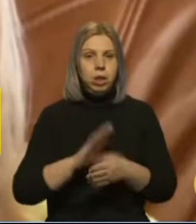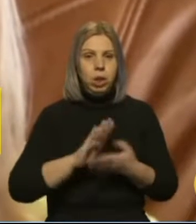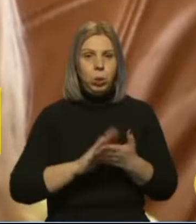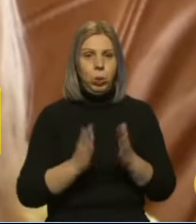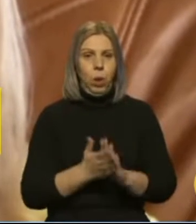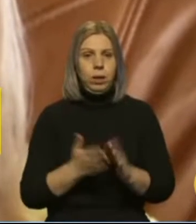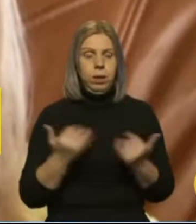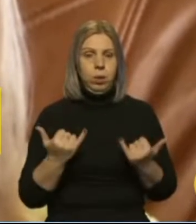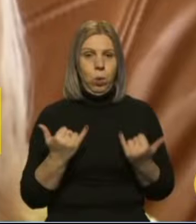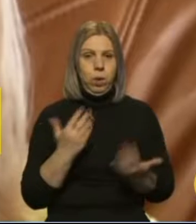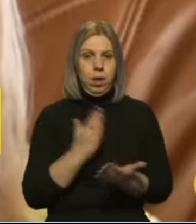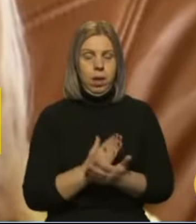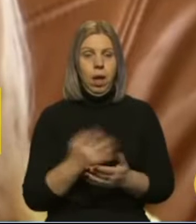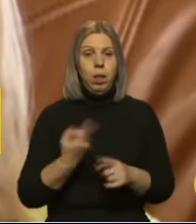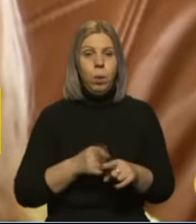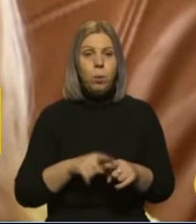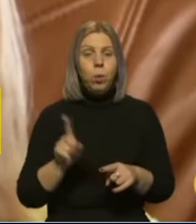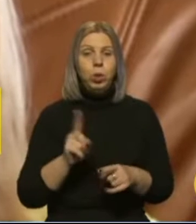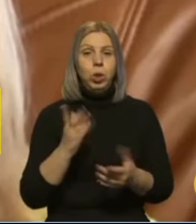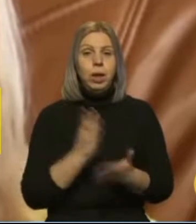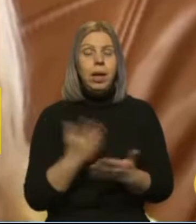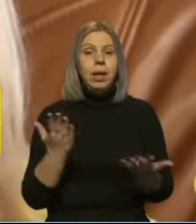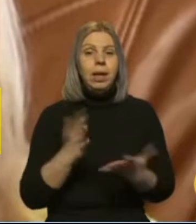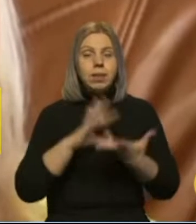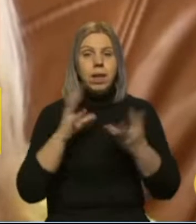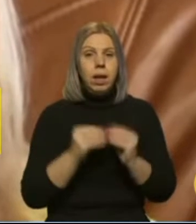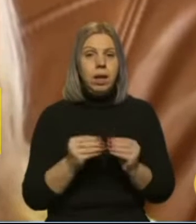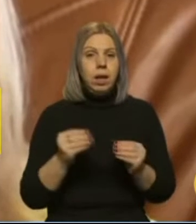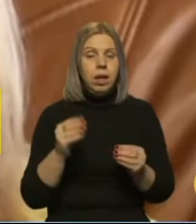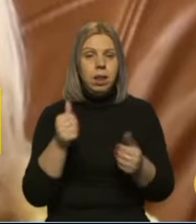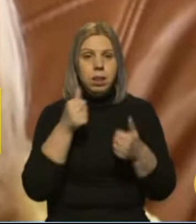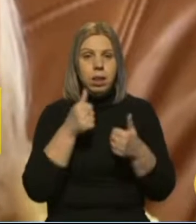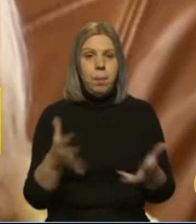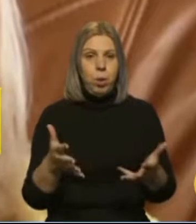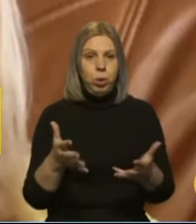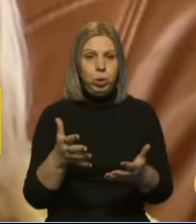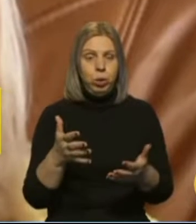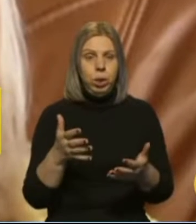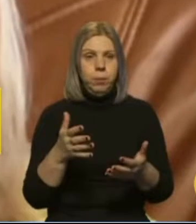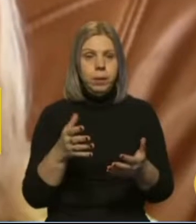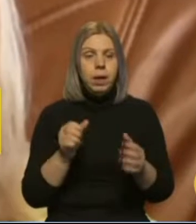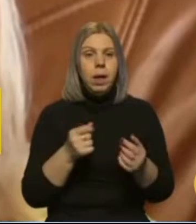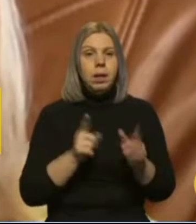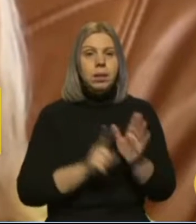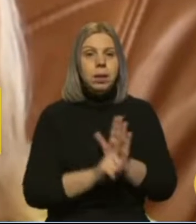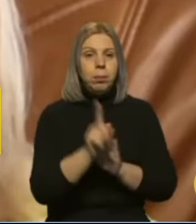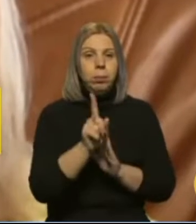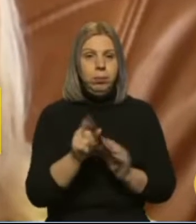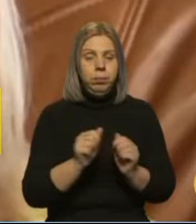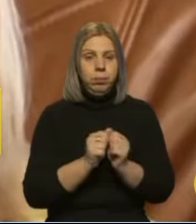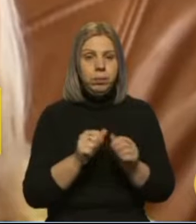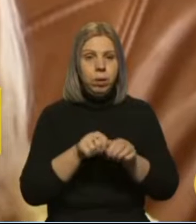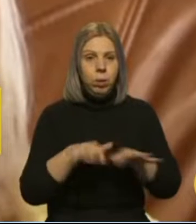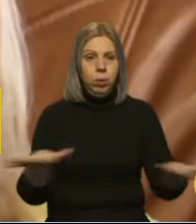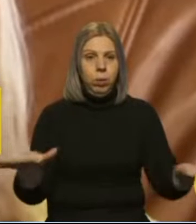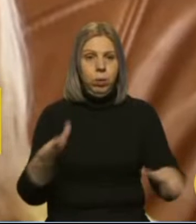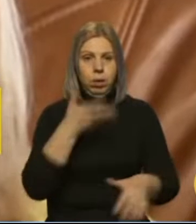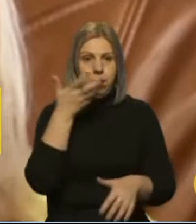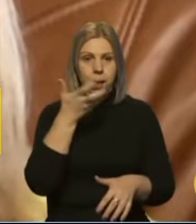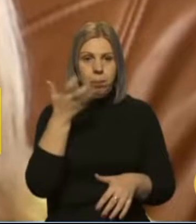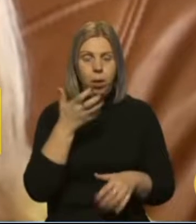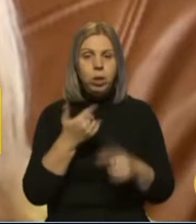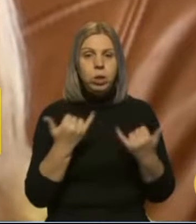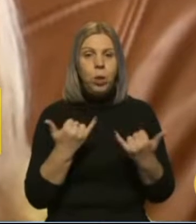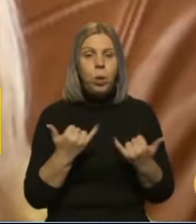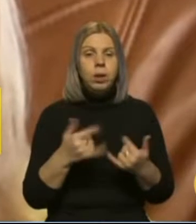ситуація, яка сьогодні є, тому що якісь взагалі не зможуть запустити централізованого опалення. І